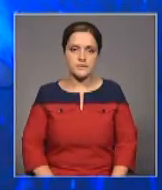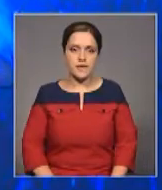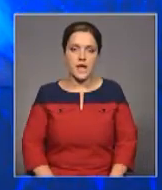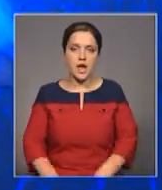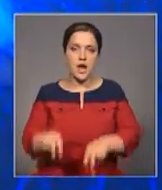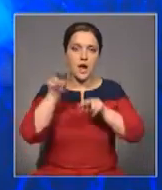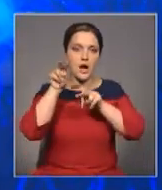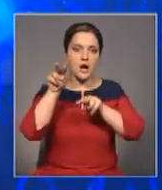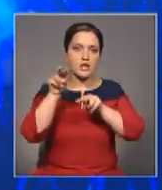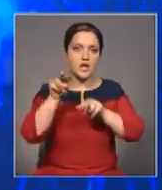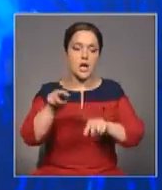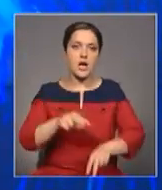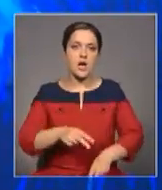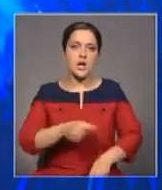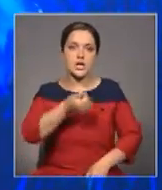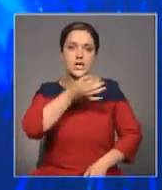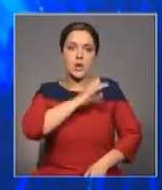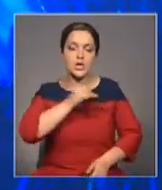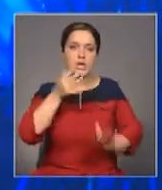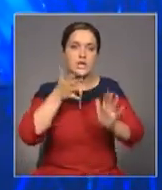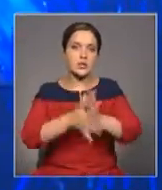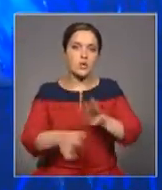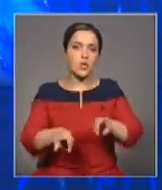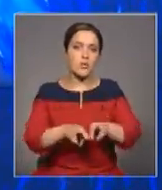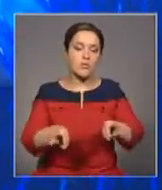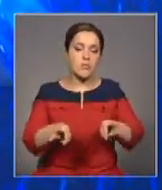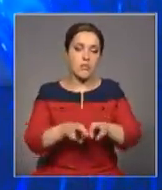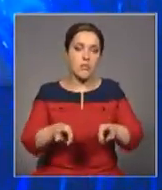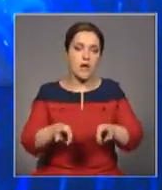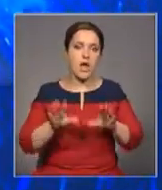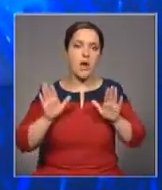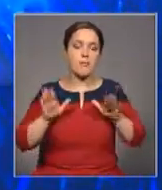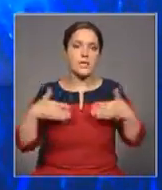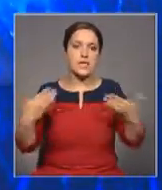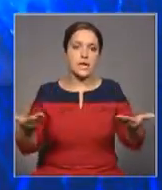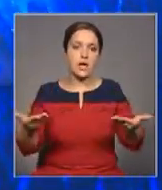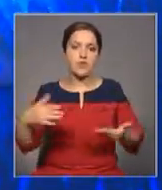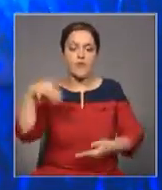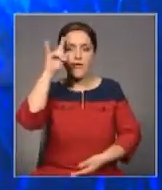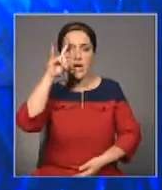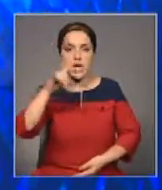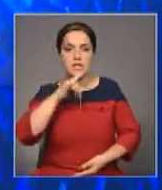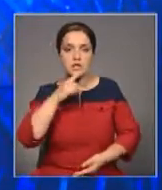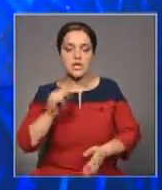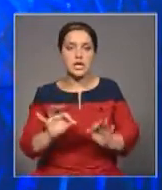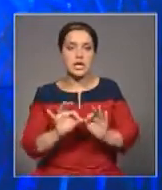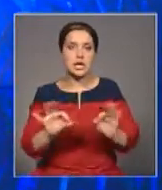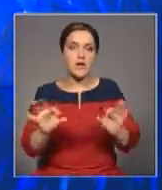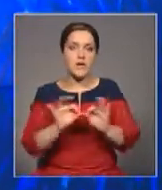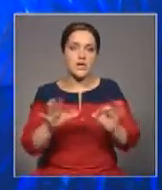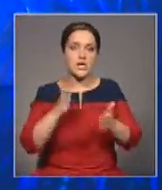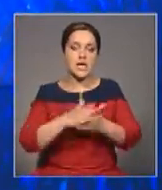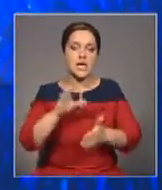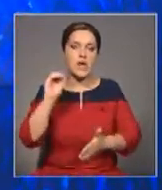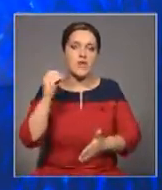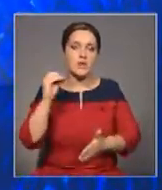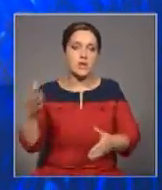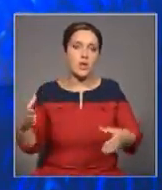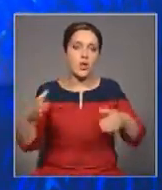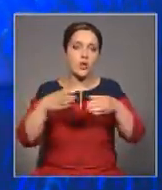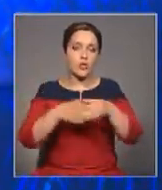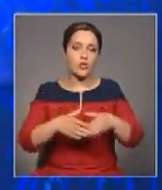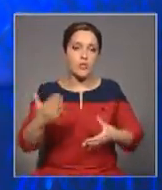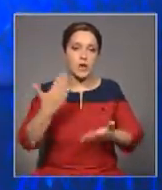Отслеживать доходы и расходы чиновников вновь предлагают в Казахстане. На этот раз об этом говорят в Институте Евразийской интеграции.